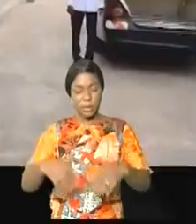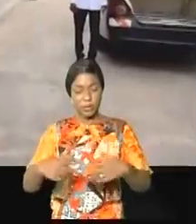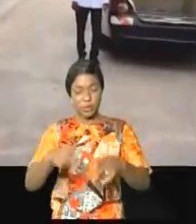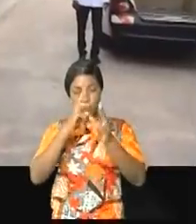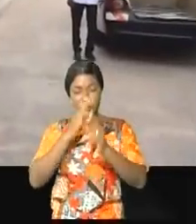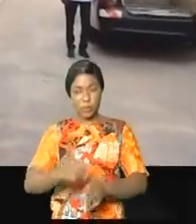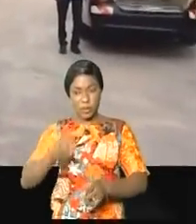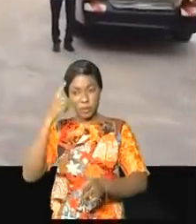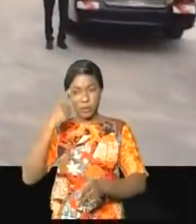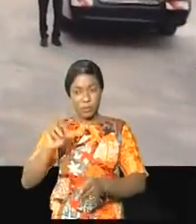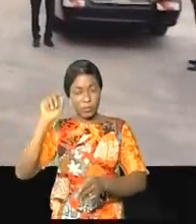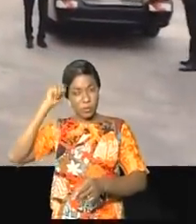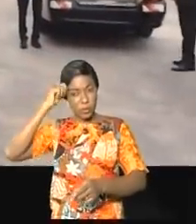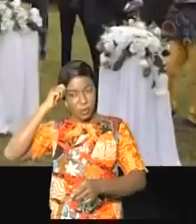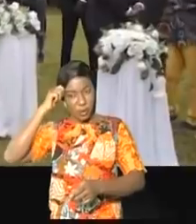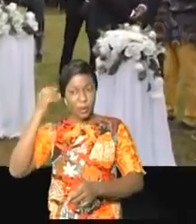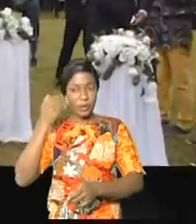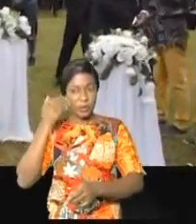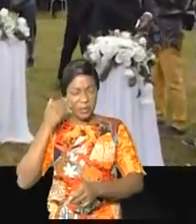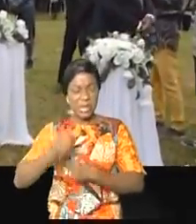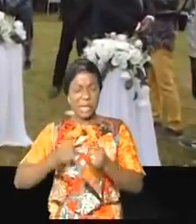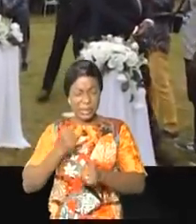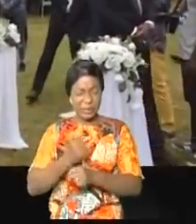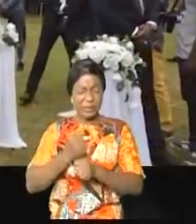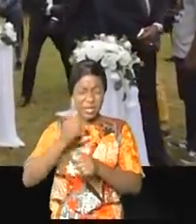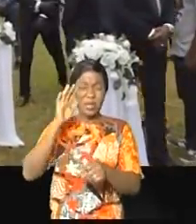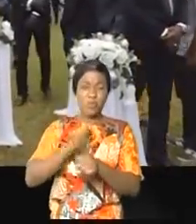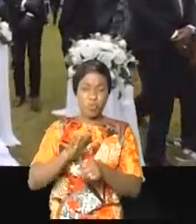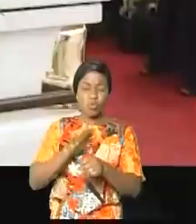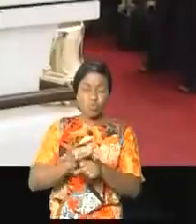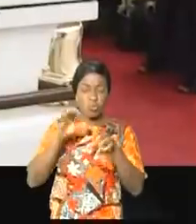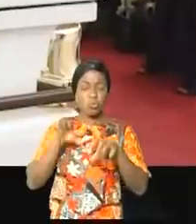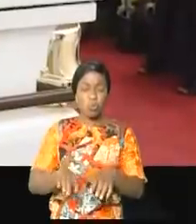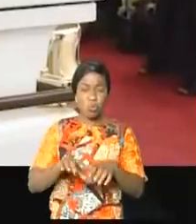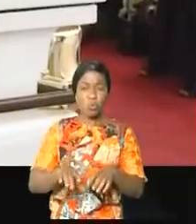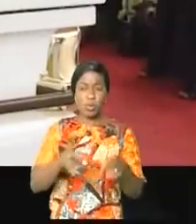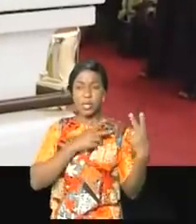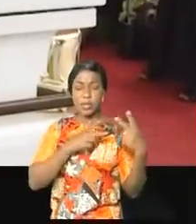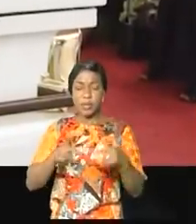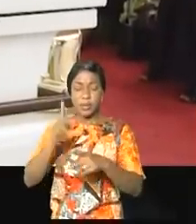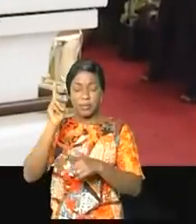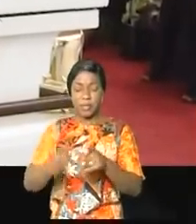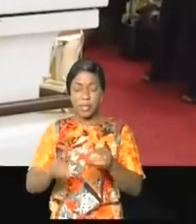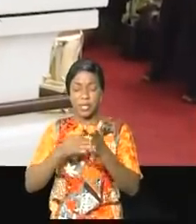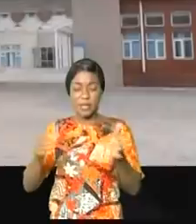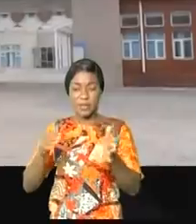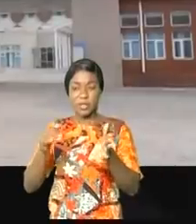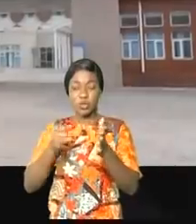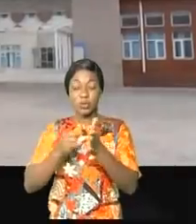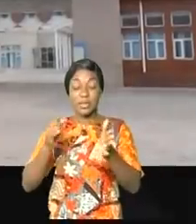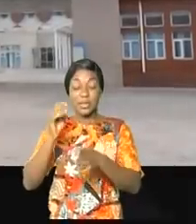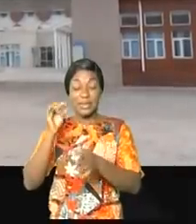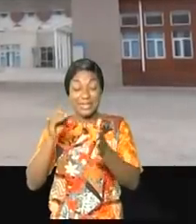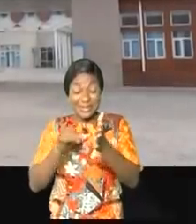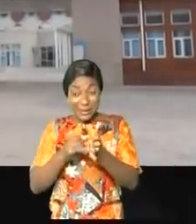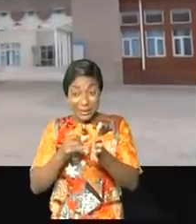pour saluer la mémoire des cellules qui a rendu des loyaux services à la nation congolaise depuis 1976. A la mort de l'hôpital du